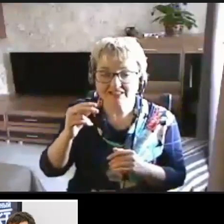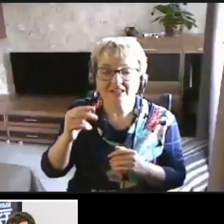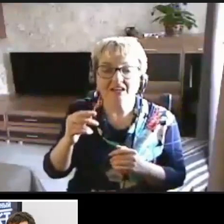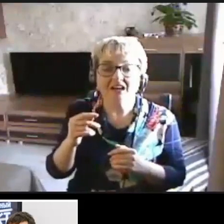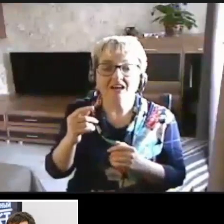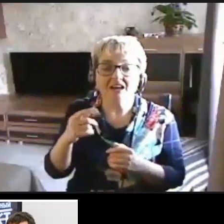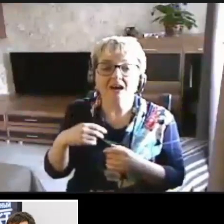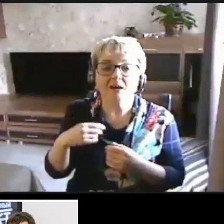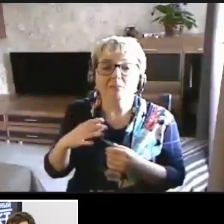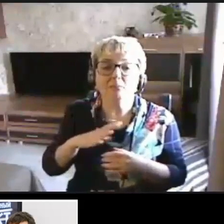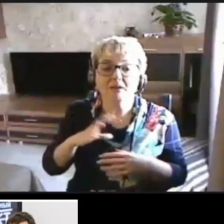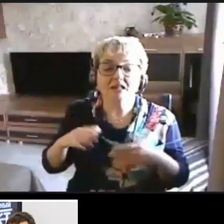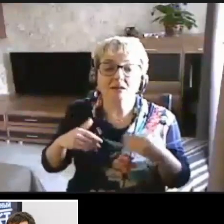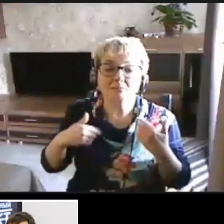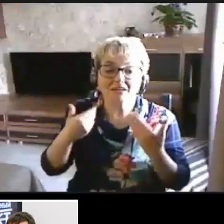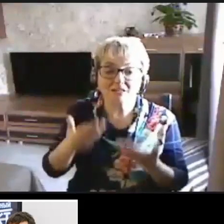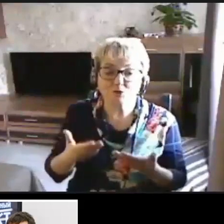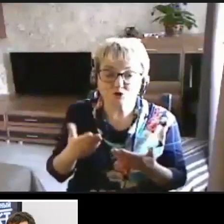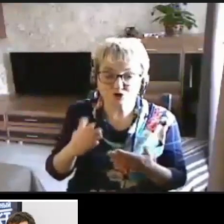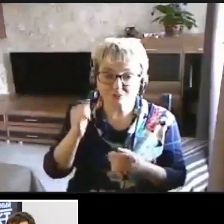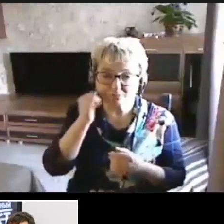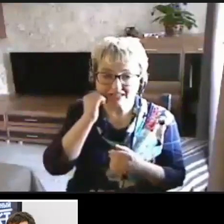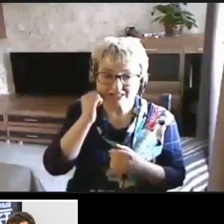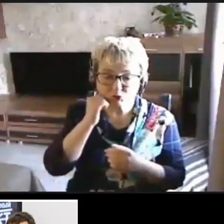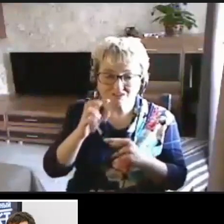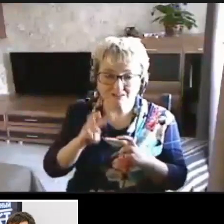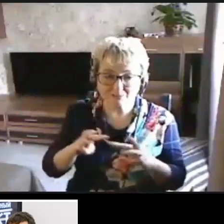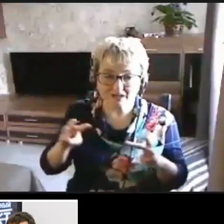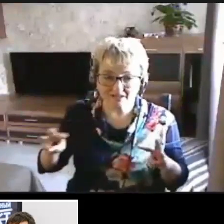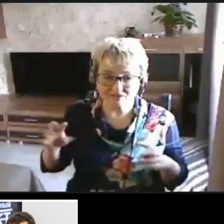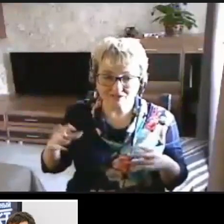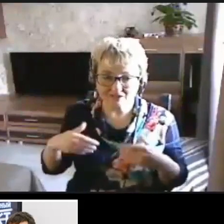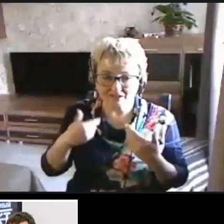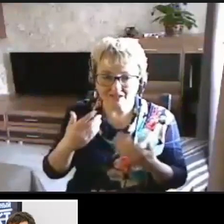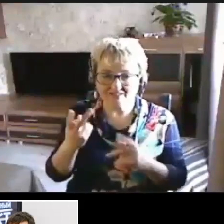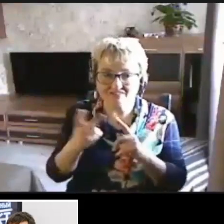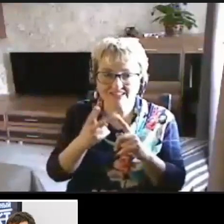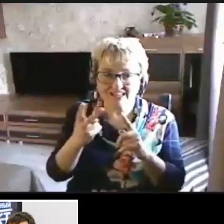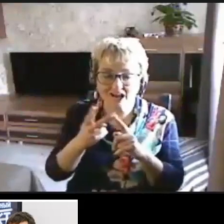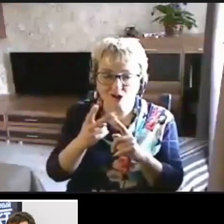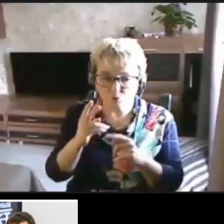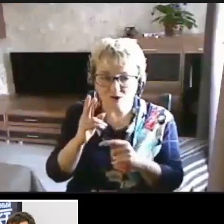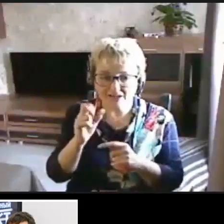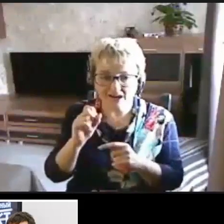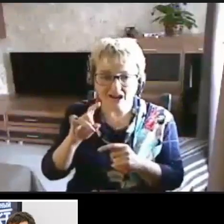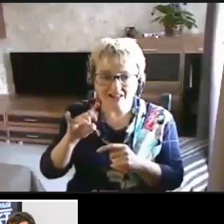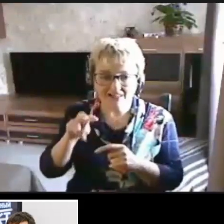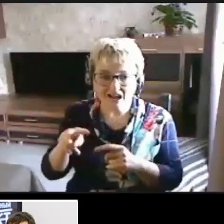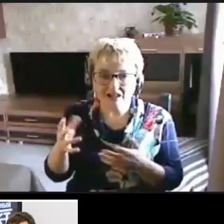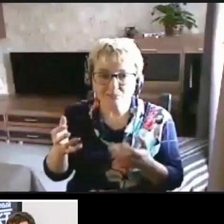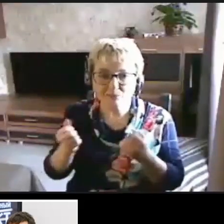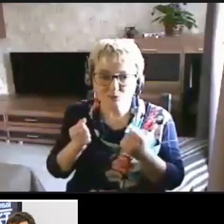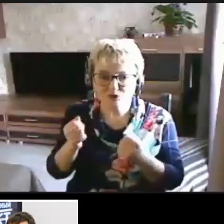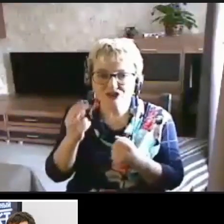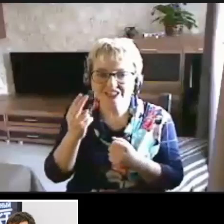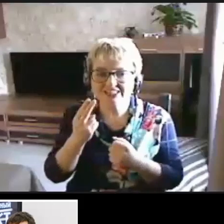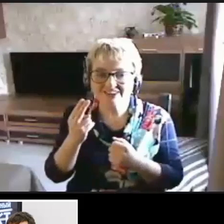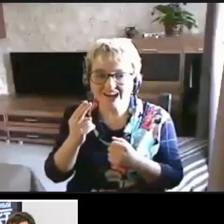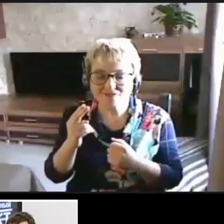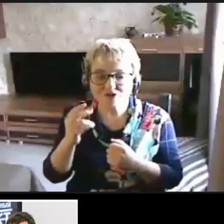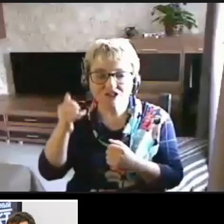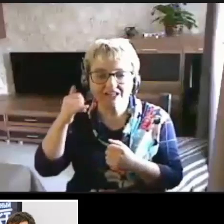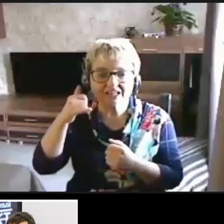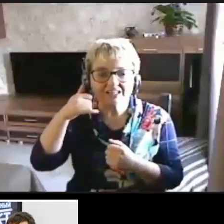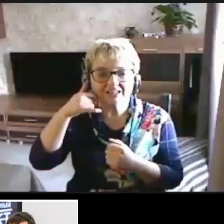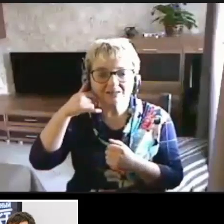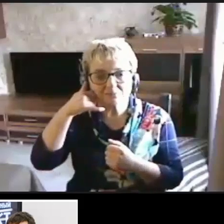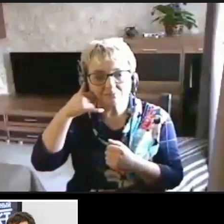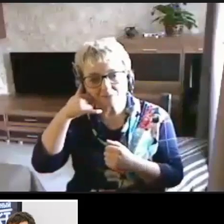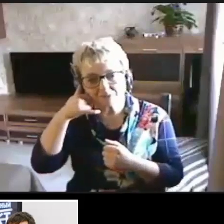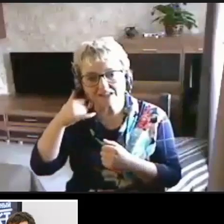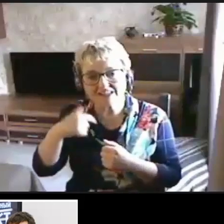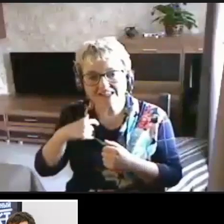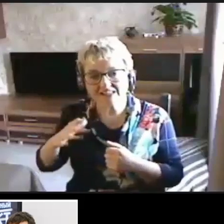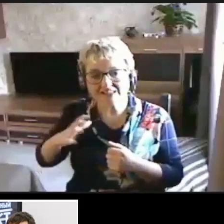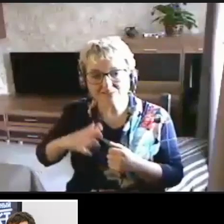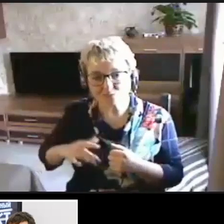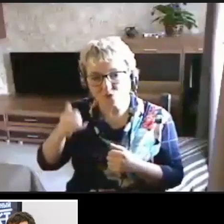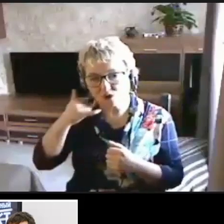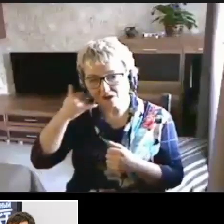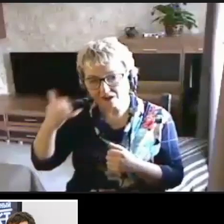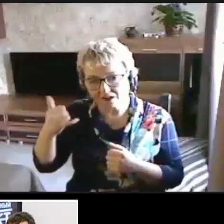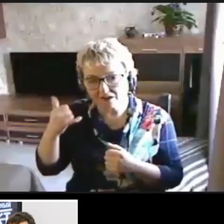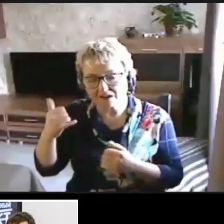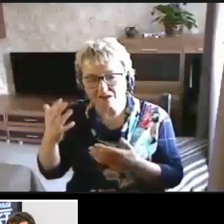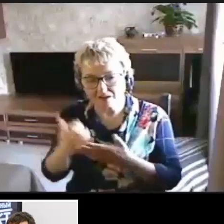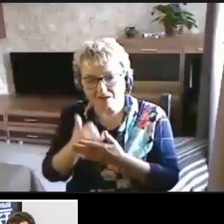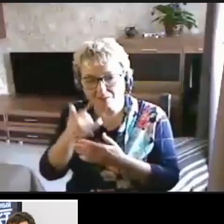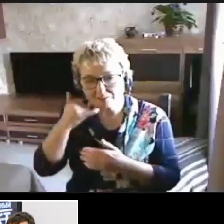был предложен, кем? Московским правительством, был предложен второй канал получения цифрового пропуска, телефон. Я смог дозвониться по